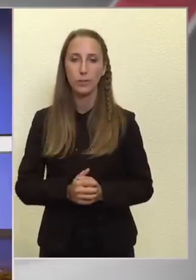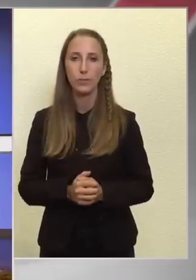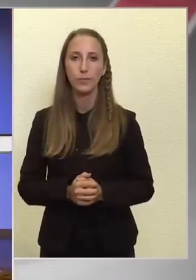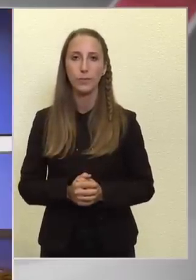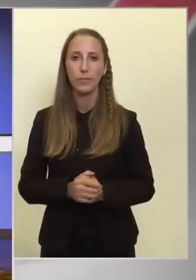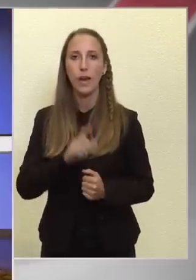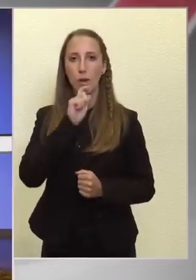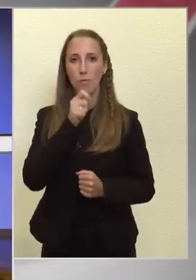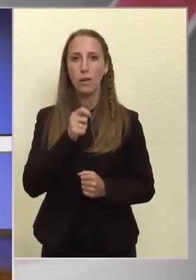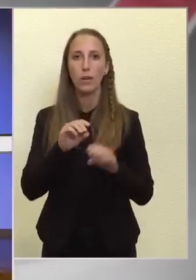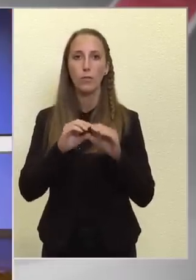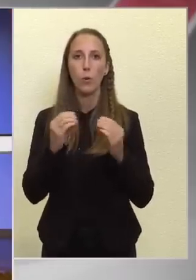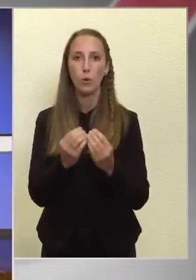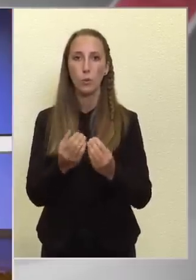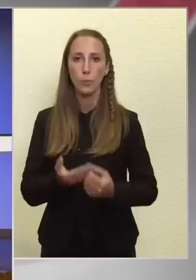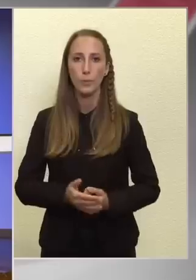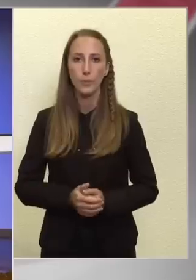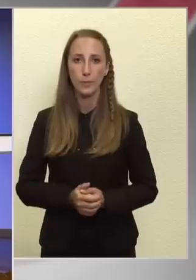Magyar Fórum.